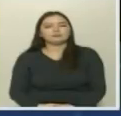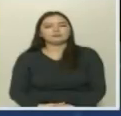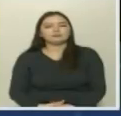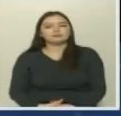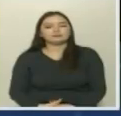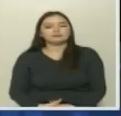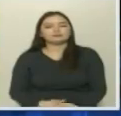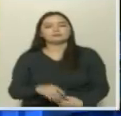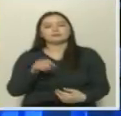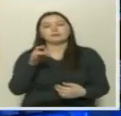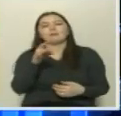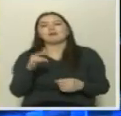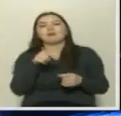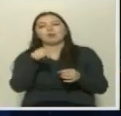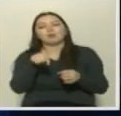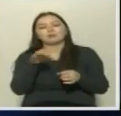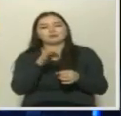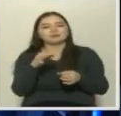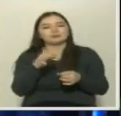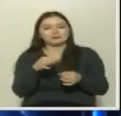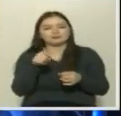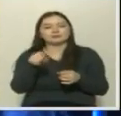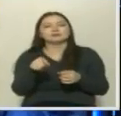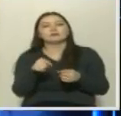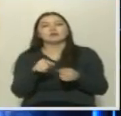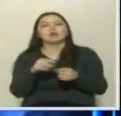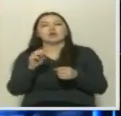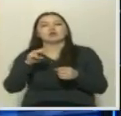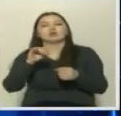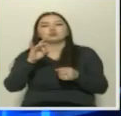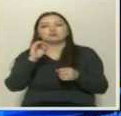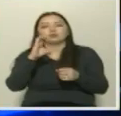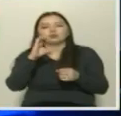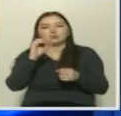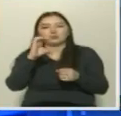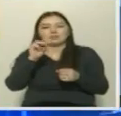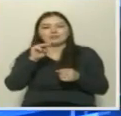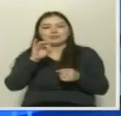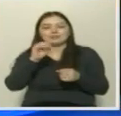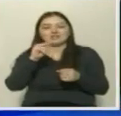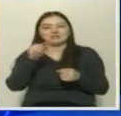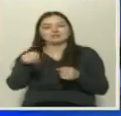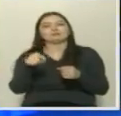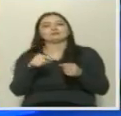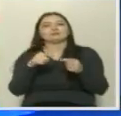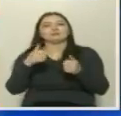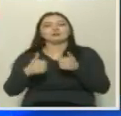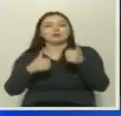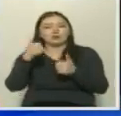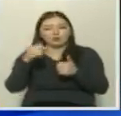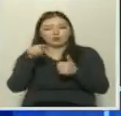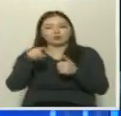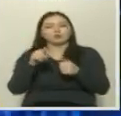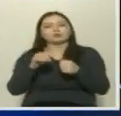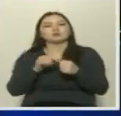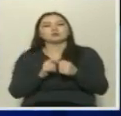В Магасталской области успешно реализуется субсидирование туристической отрасли. По словам руководителя областного управления туризма Маулина Габдул